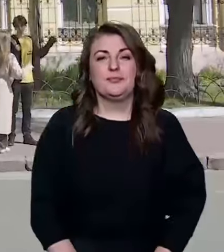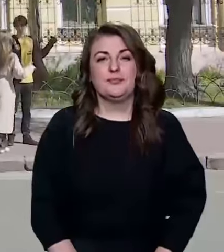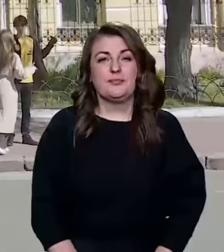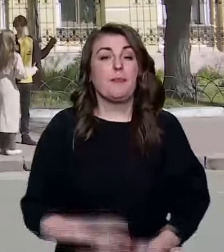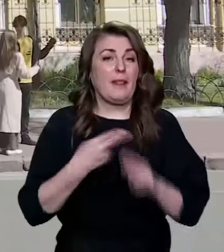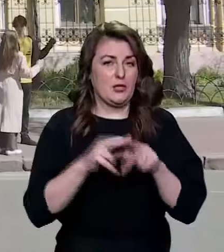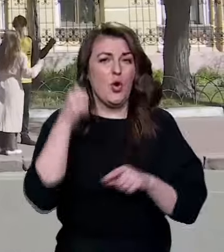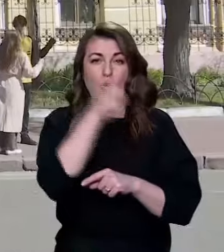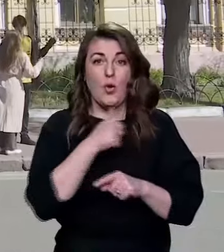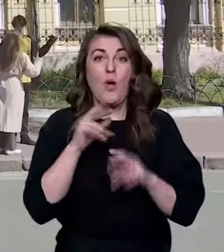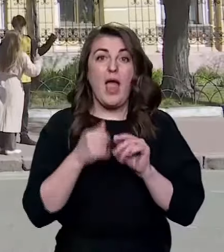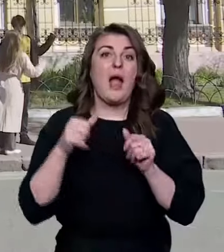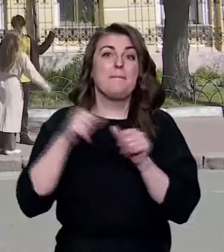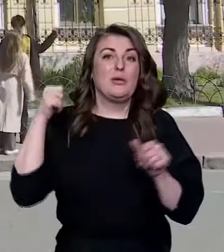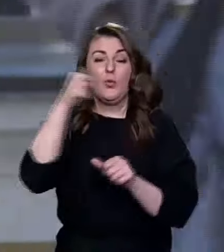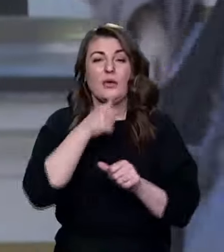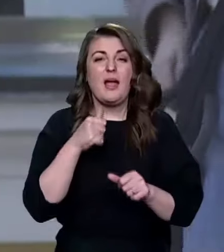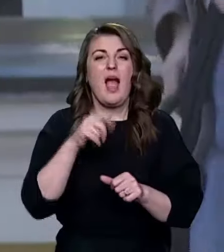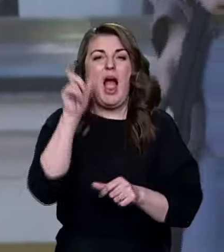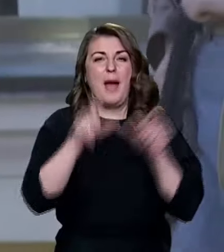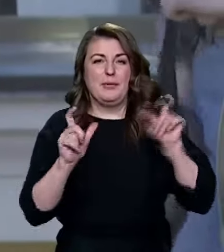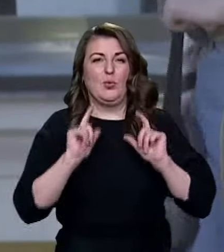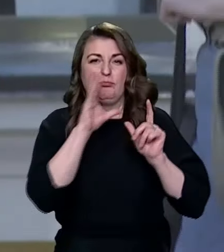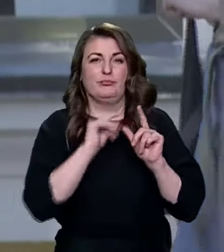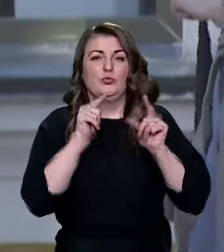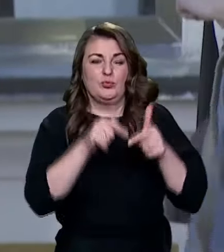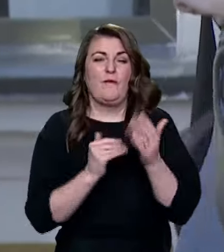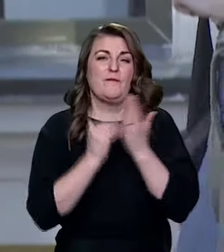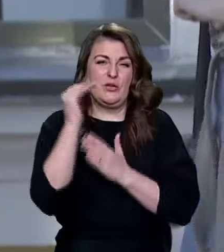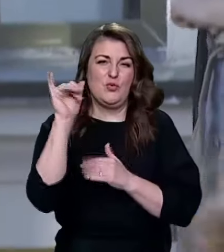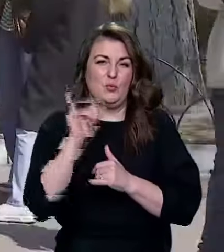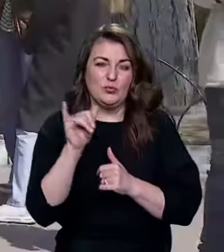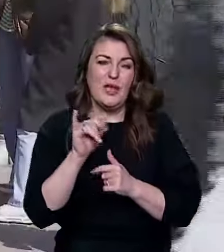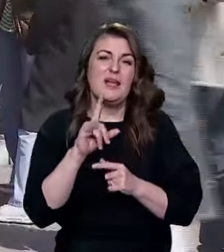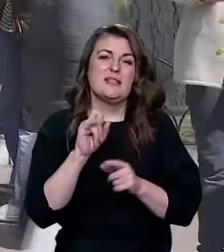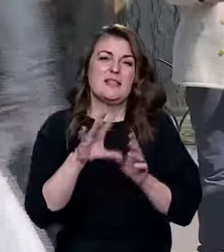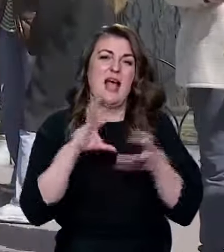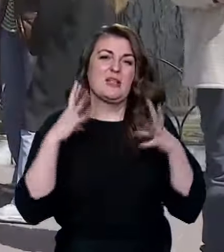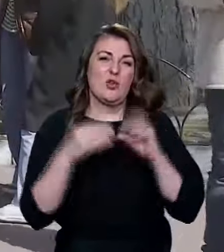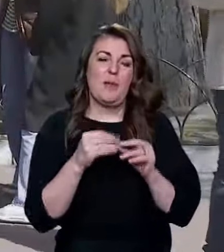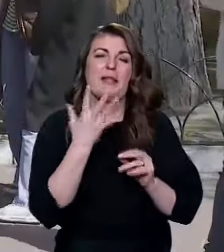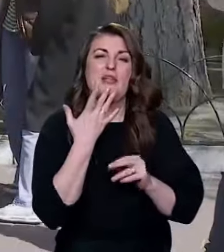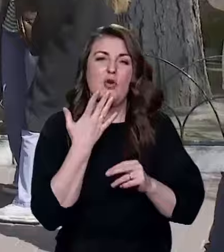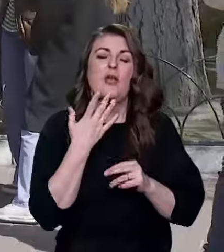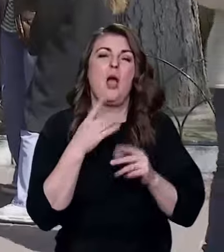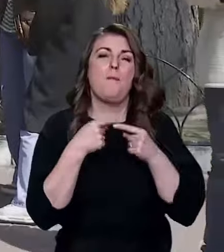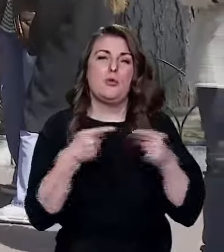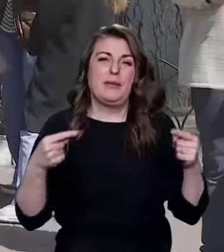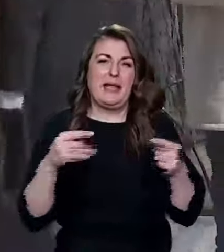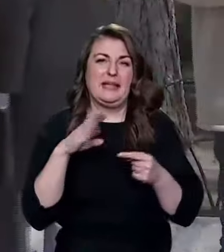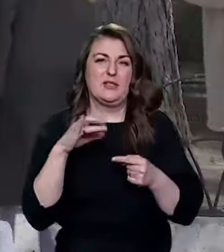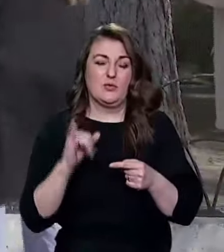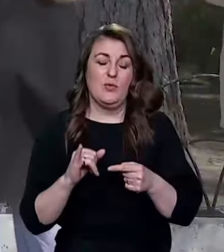Цього року, як і минулоріч, абітурієнти зможуть вступити у вищі наобрані спеціальності за результатами національного мультипредметного